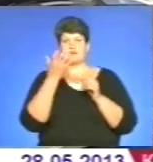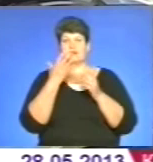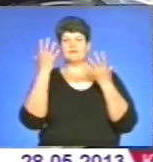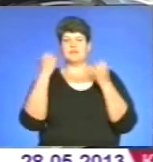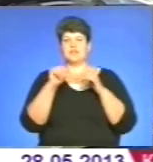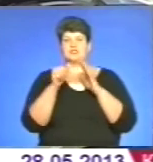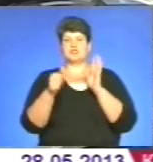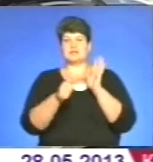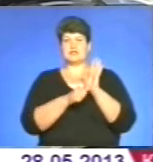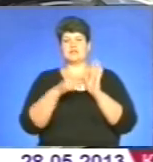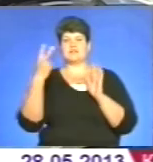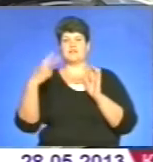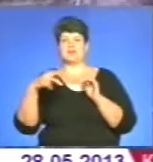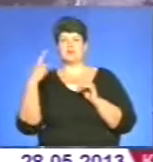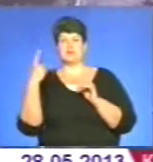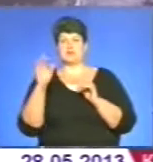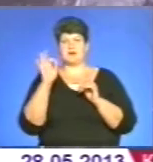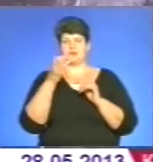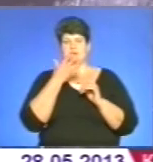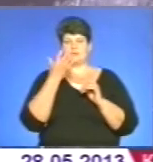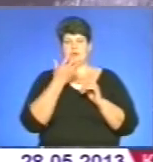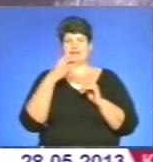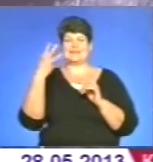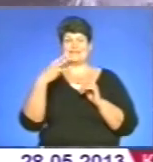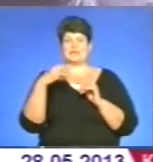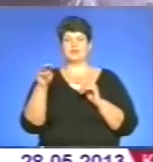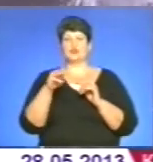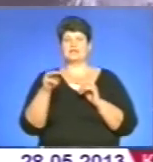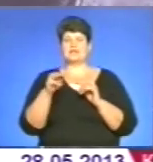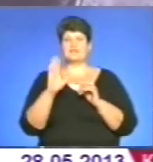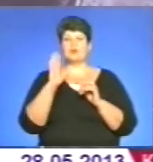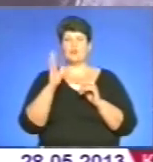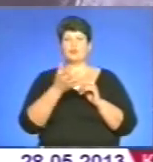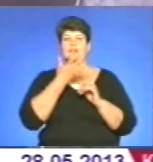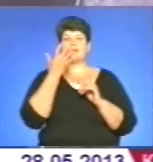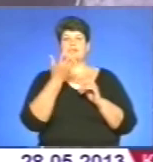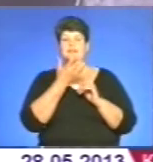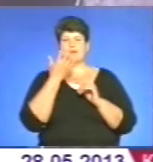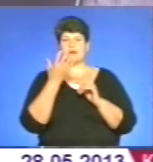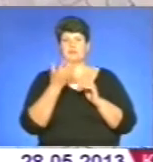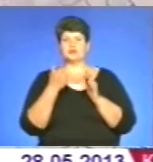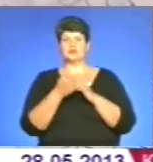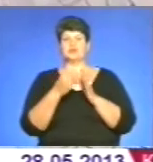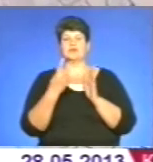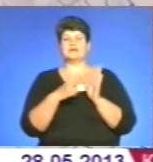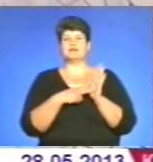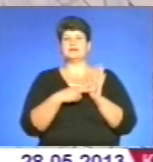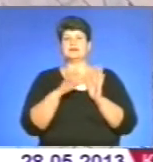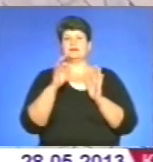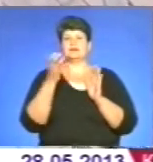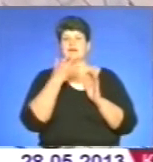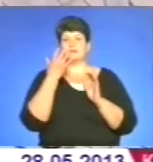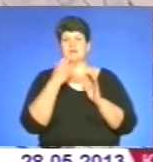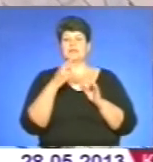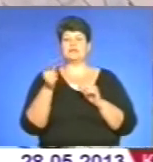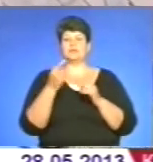16-21 градус тепла. 30 травня, попри те, що буде тепло, до 27 тепла в день, на Тернопільщині знову